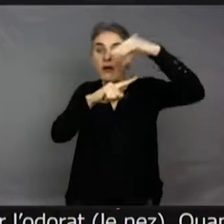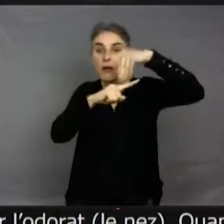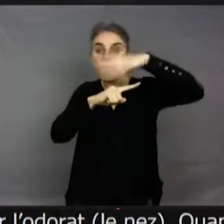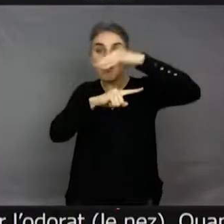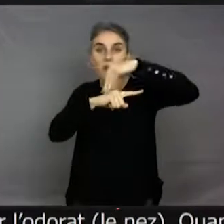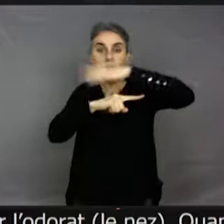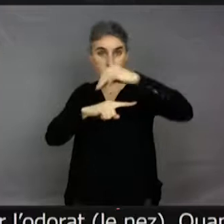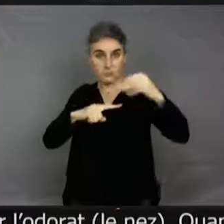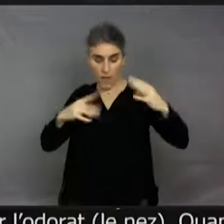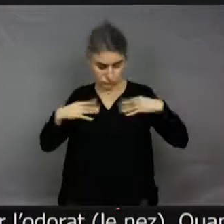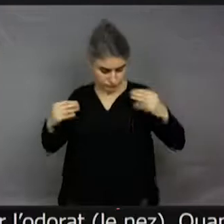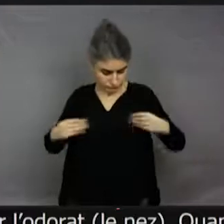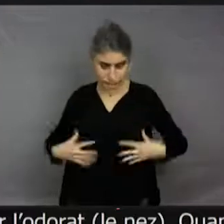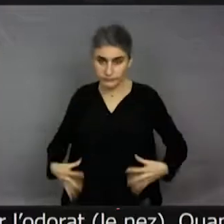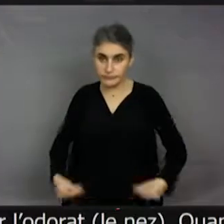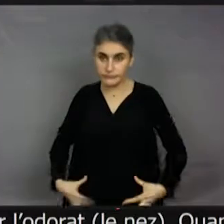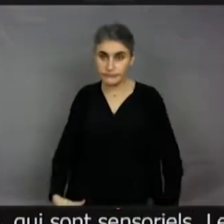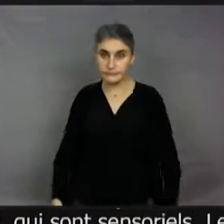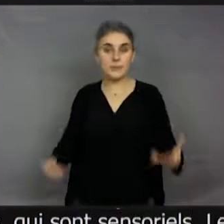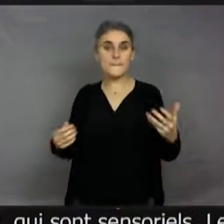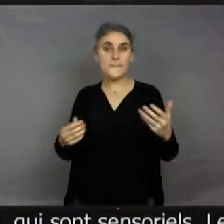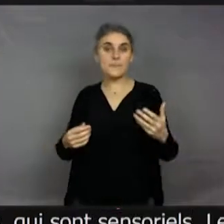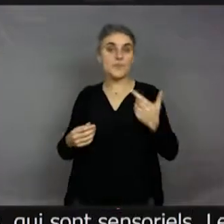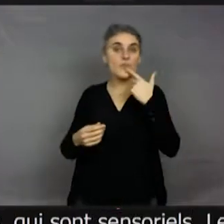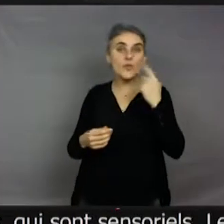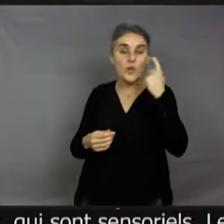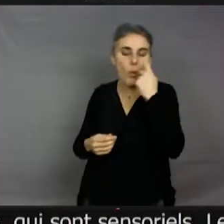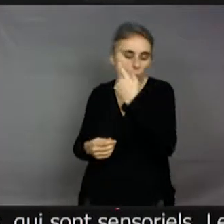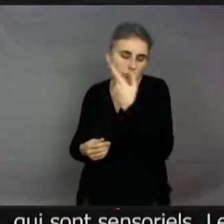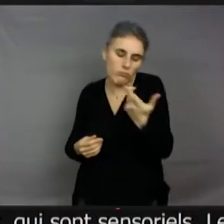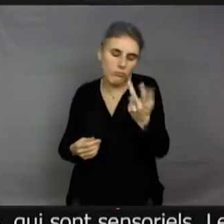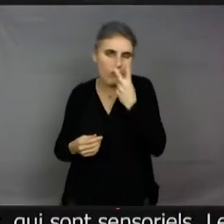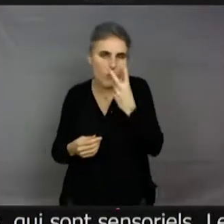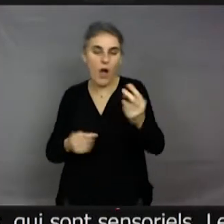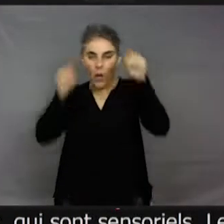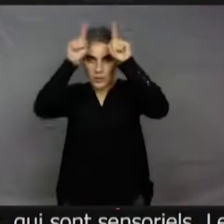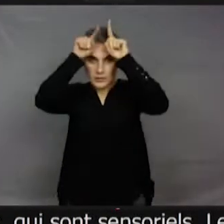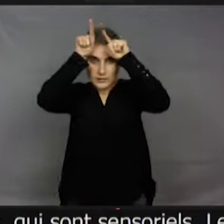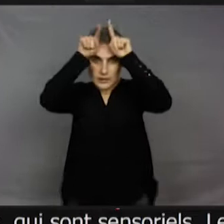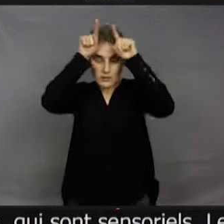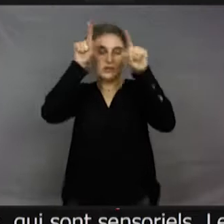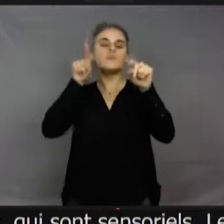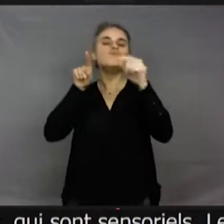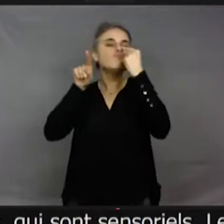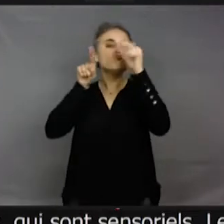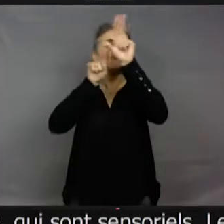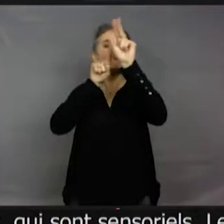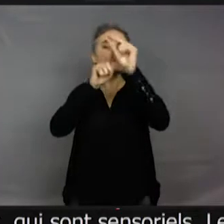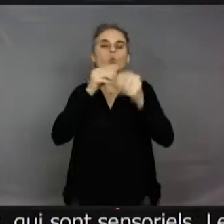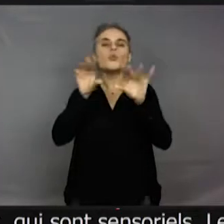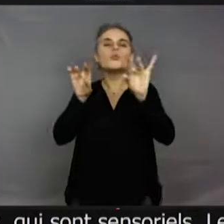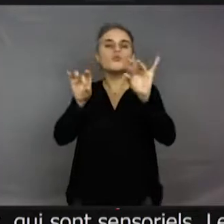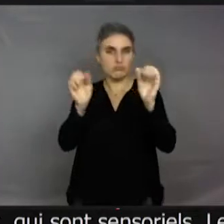insectes en ont un peu partout. Donc, on va dire qu'ils ont les yeux pour la vue, les antennes pour l'odorat et le toucher, par exemple.